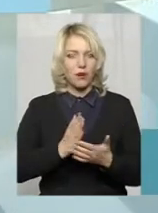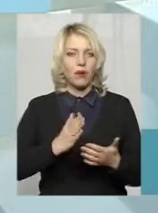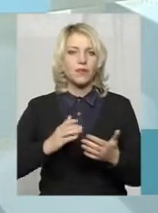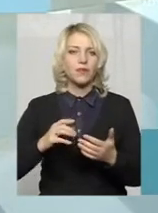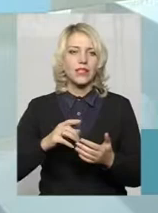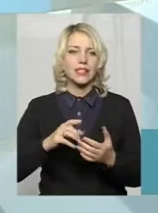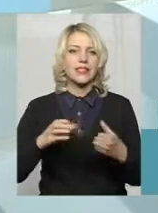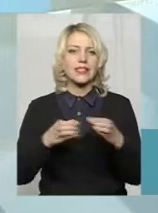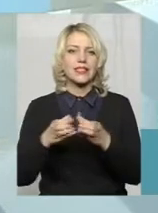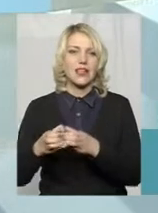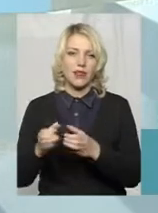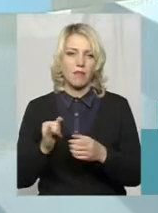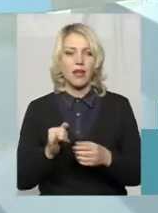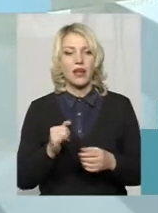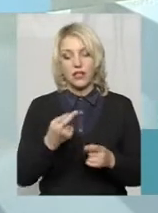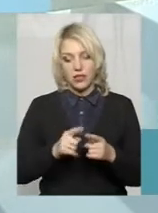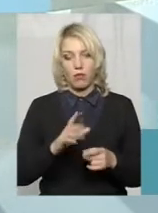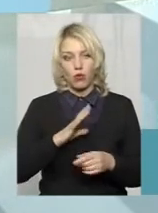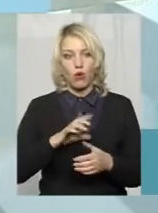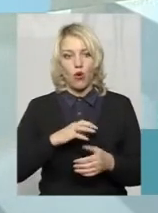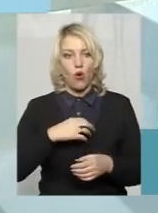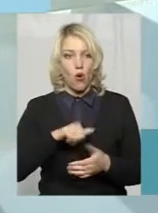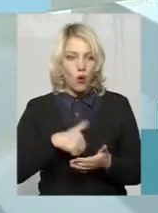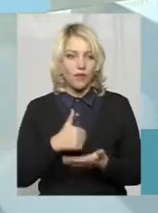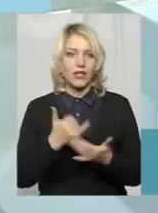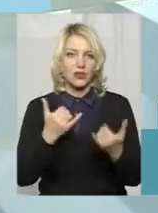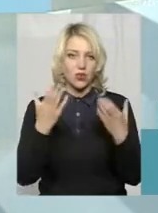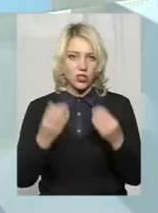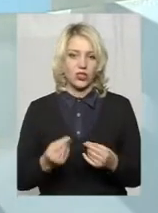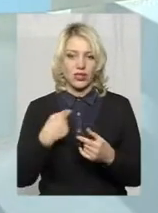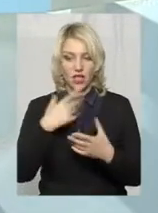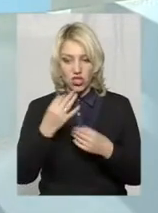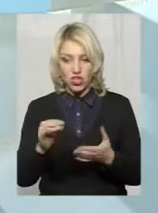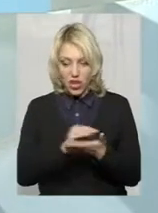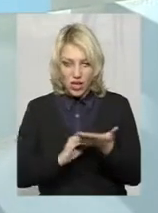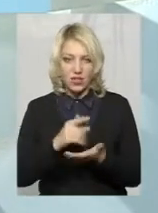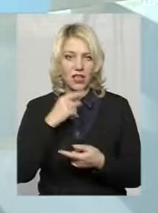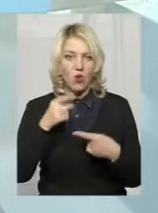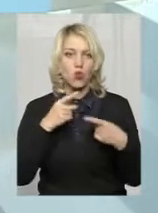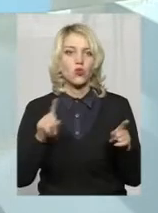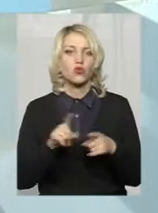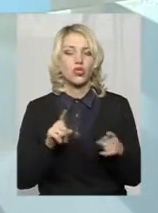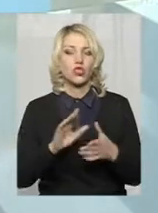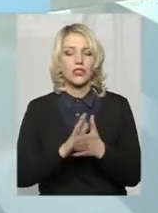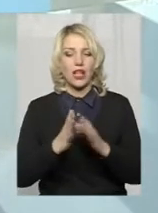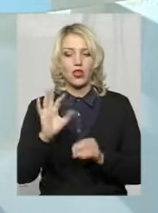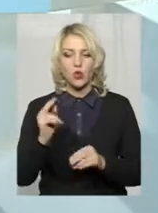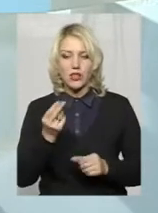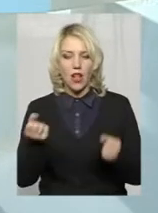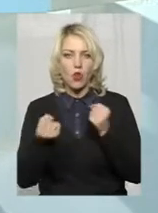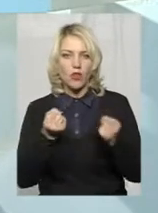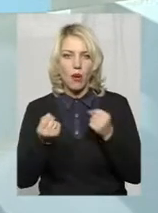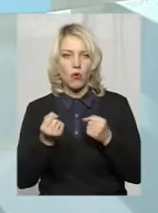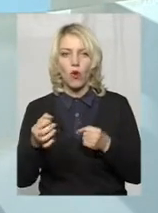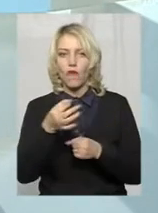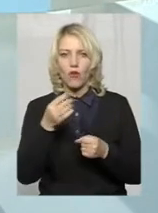людей. І це було головним. На сьогоднішній день, ще раз кажу, наголошую, що стан соціальної напруги в області